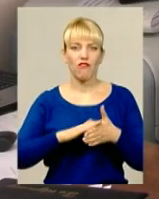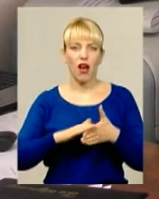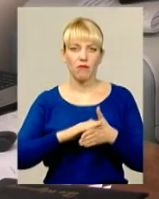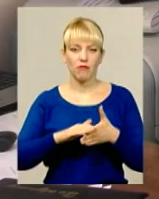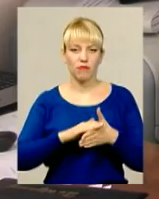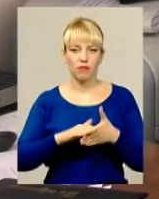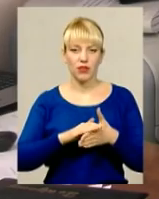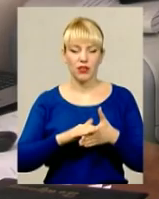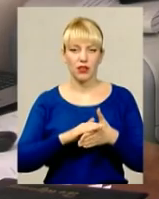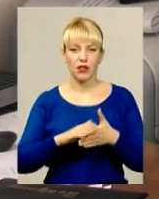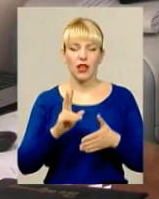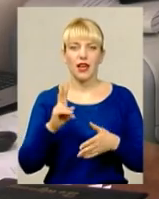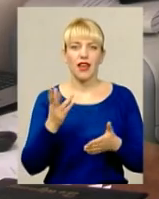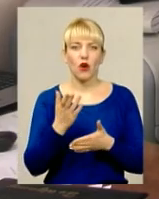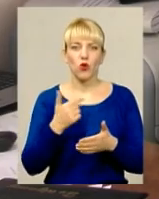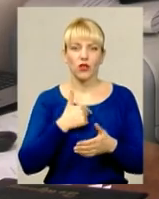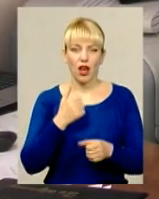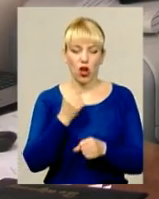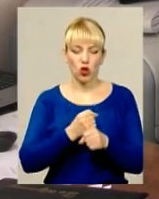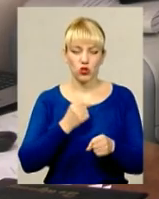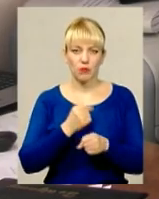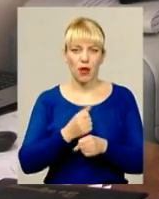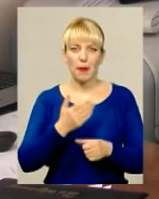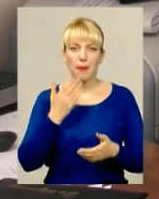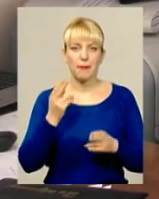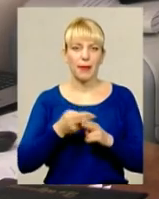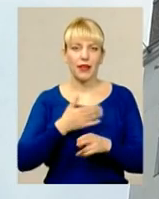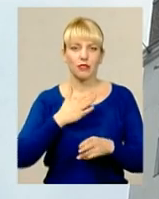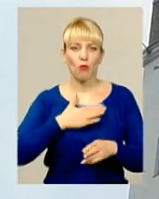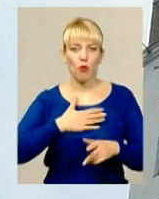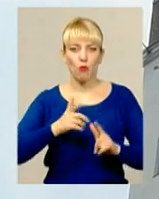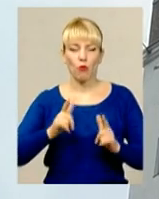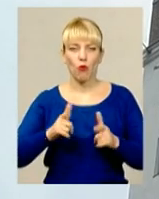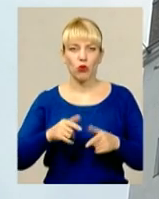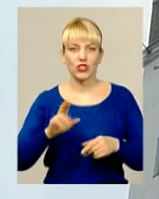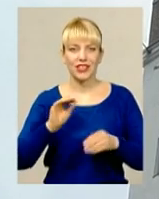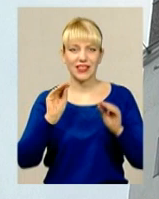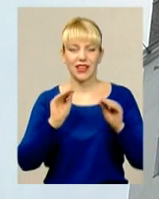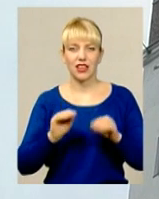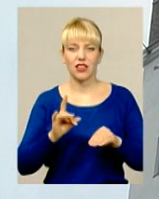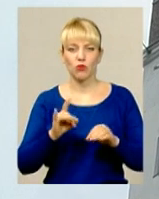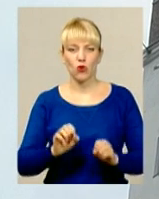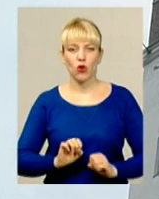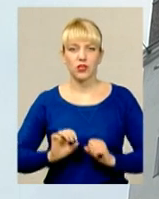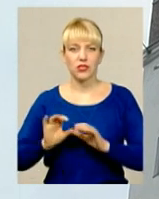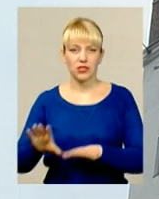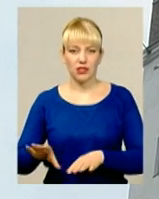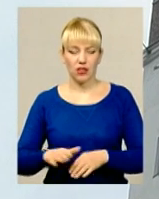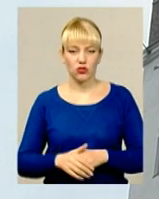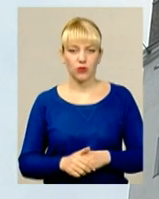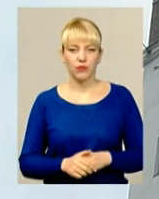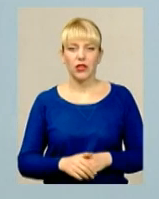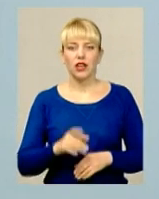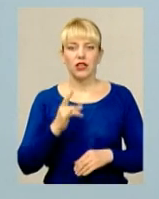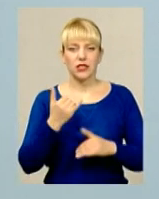розробляла, будувала, без мого погодження в тій декларації про здачу. Та наразі право власності на незавершене будівництво